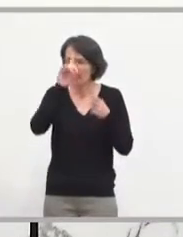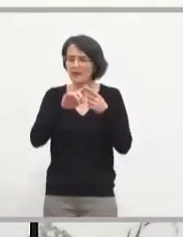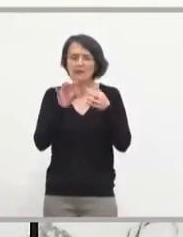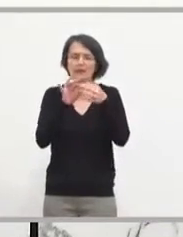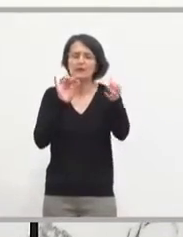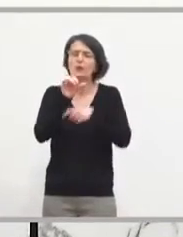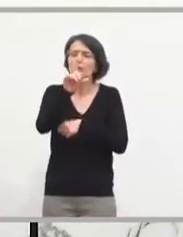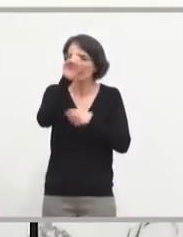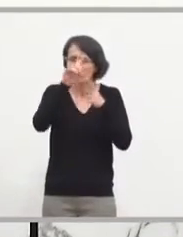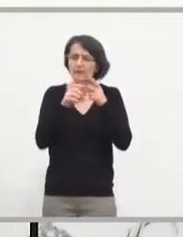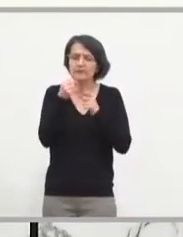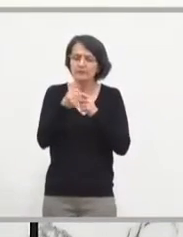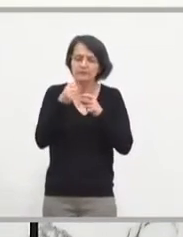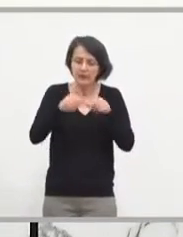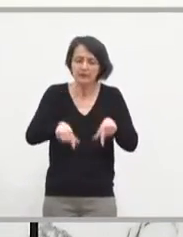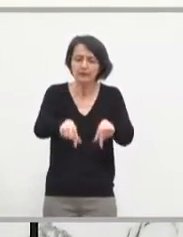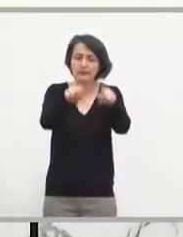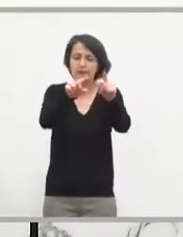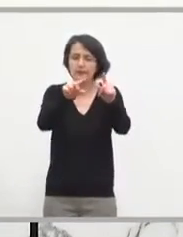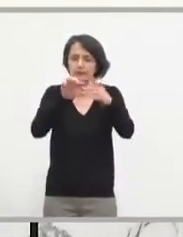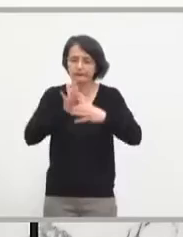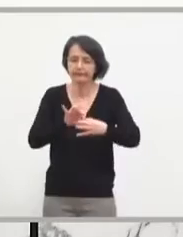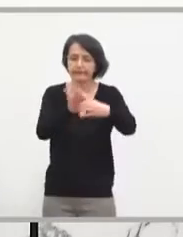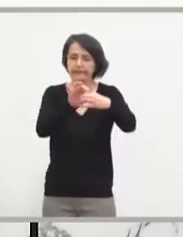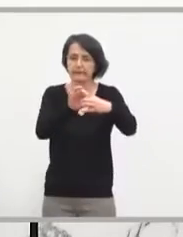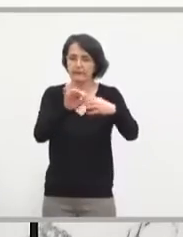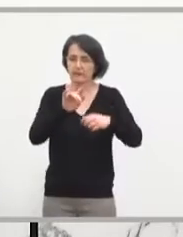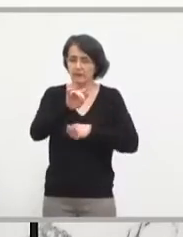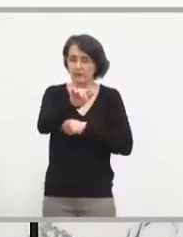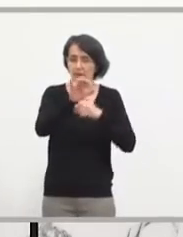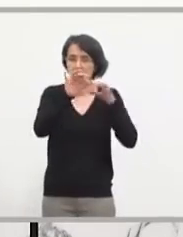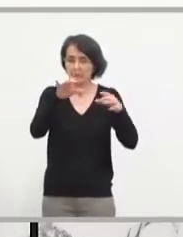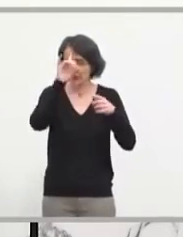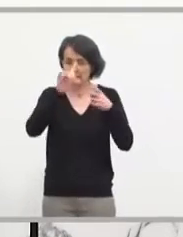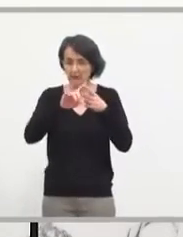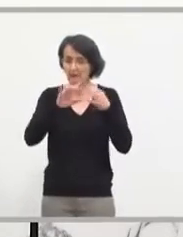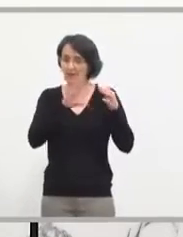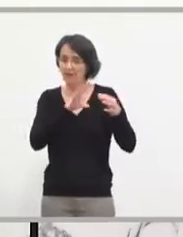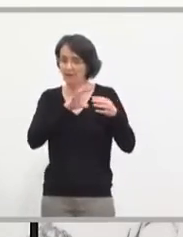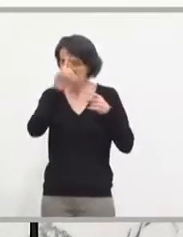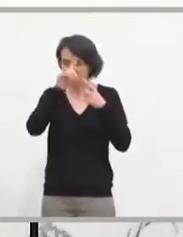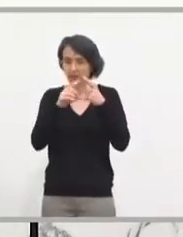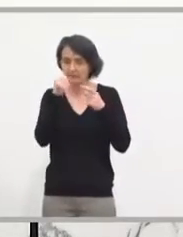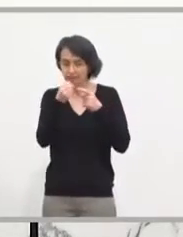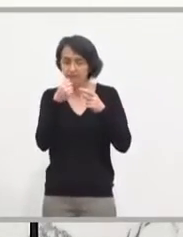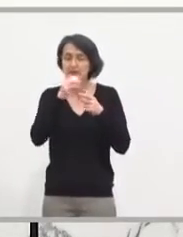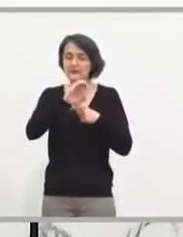ferrée et nous l'avons intégrée dans l'étoile ferroviaire de Montpellier dans le CPER.